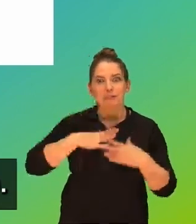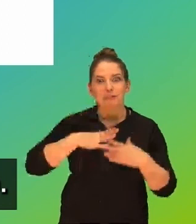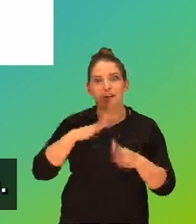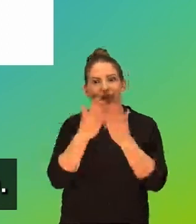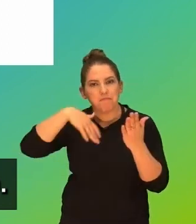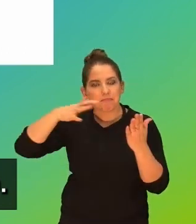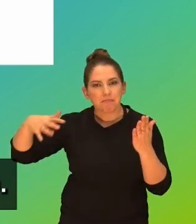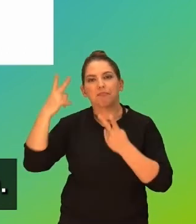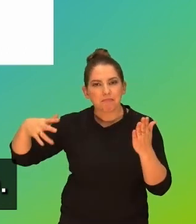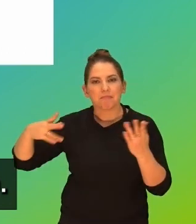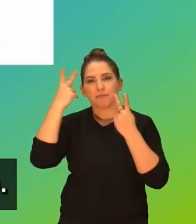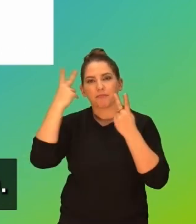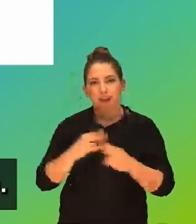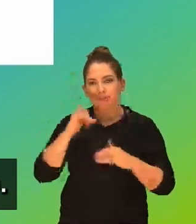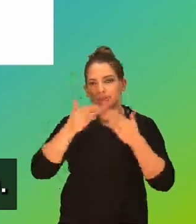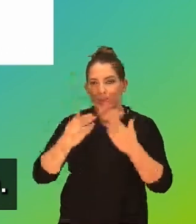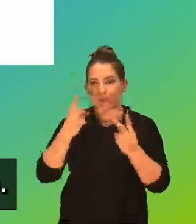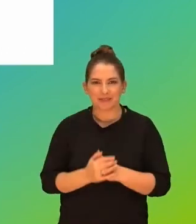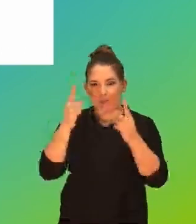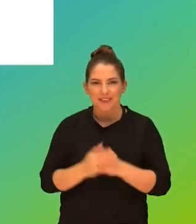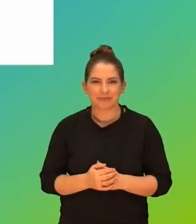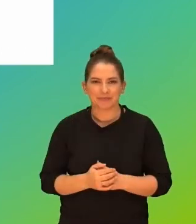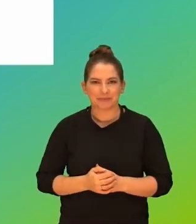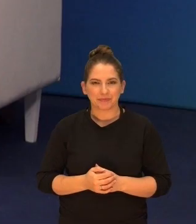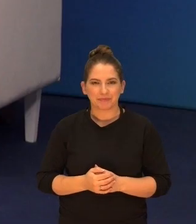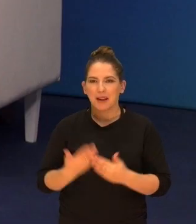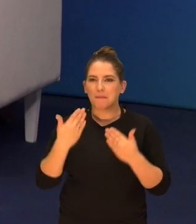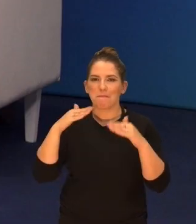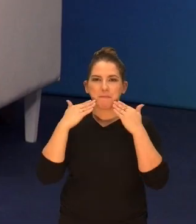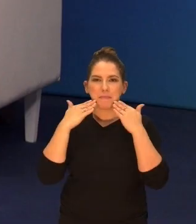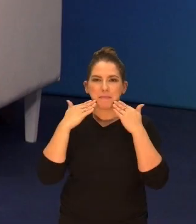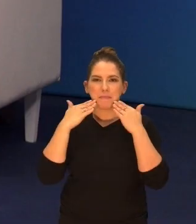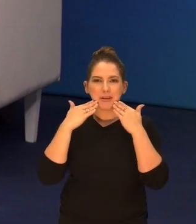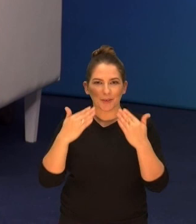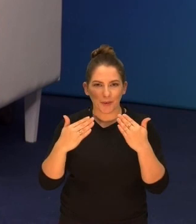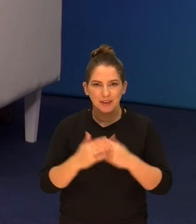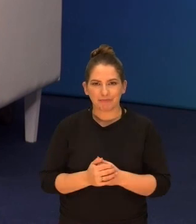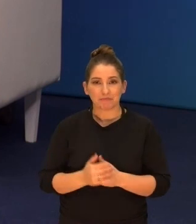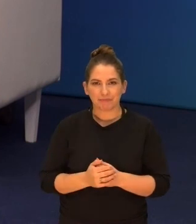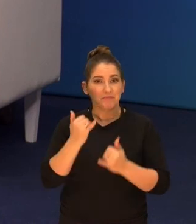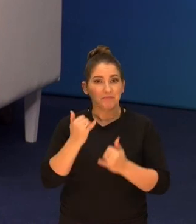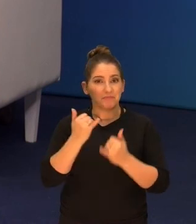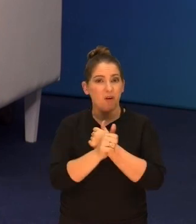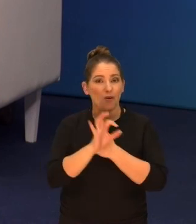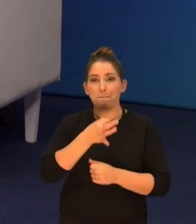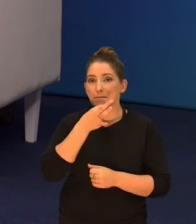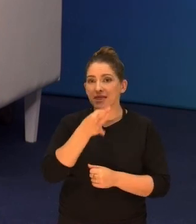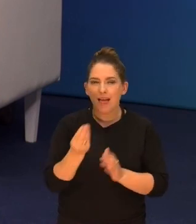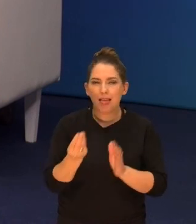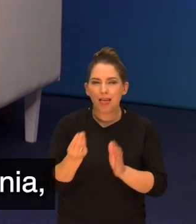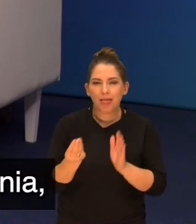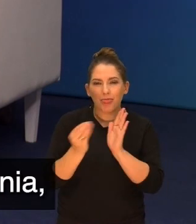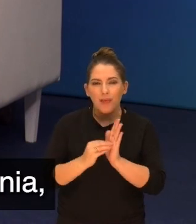lekturą. I dziękuję za uwagę. Bardzo dziękuję. Jeśli chodzi o pytania